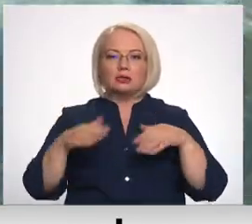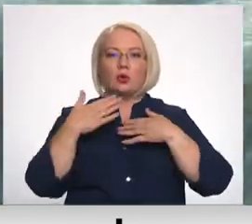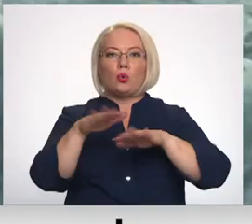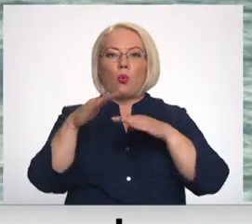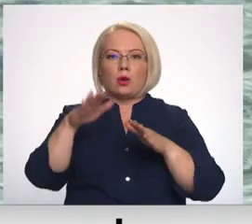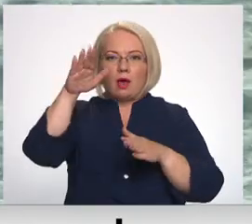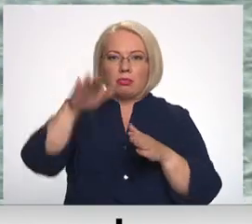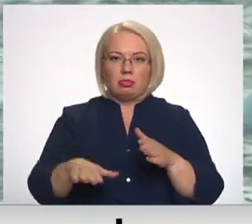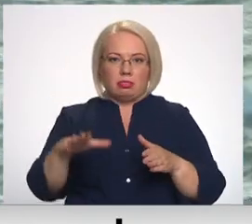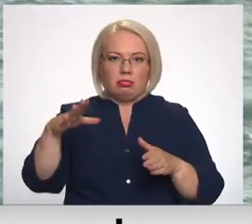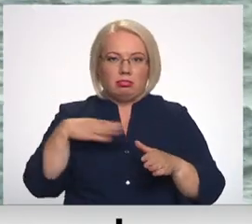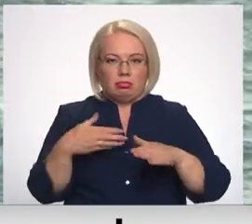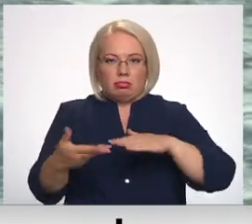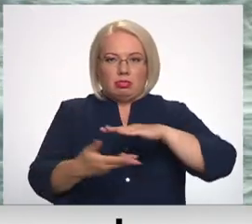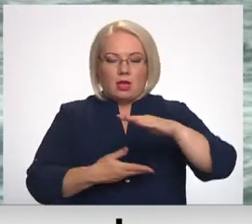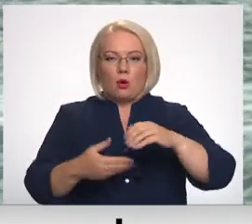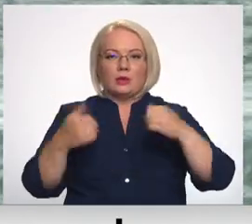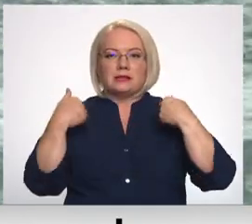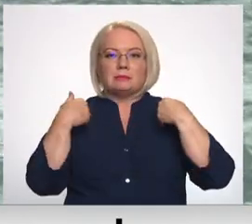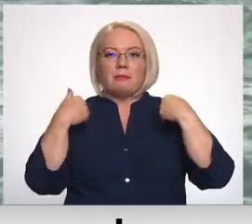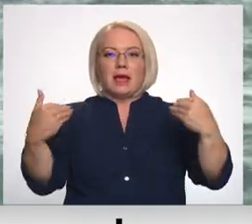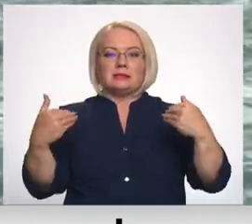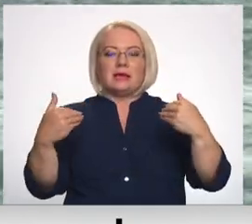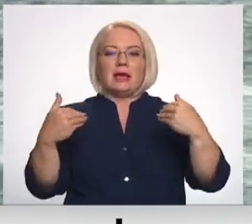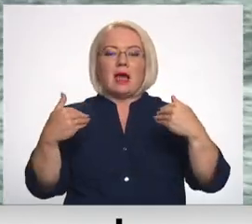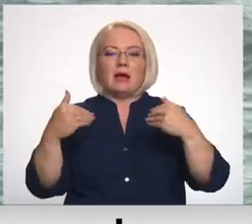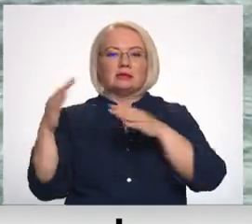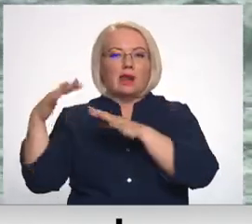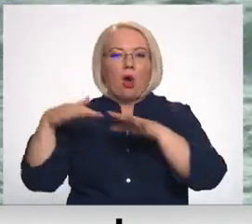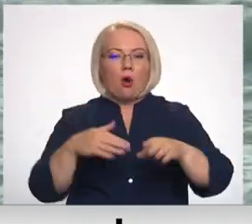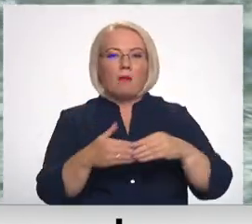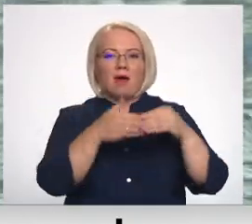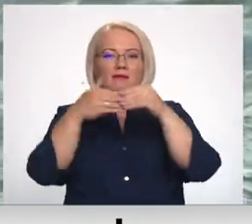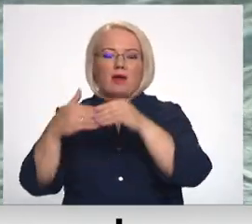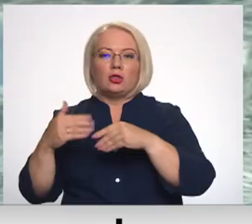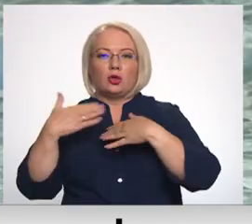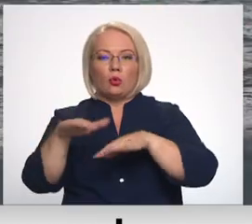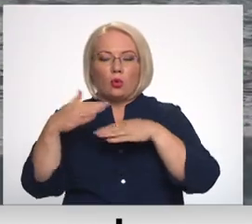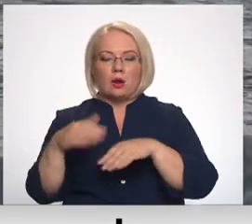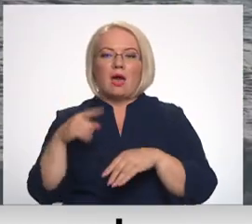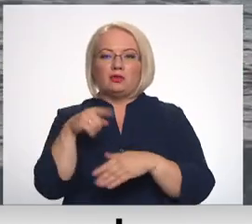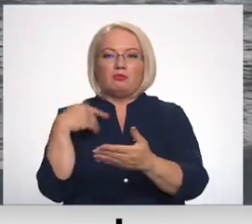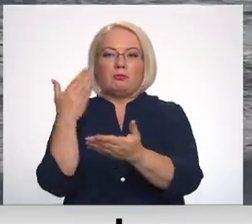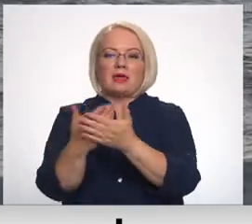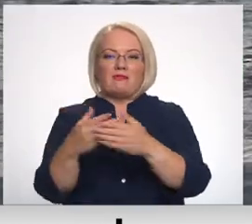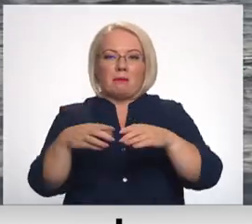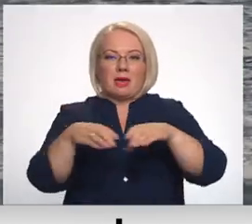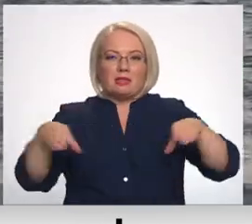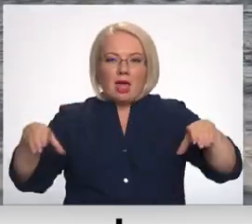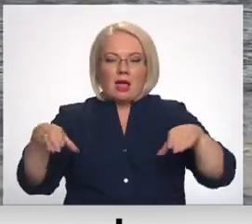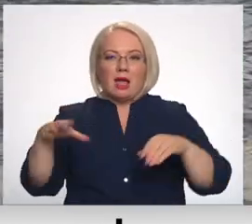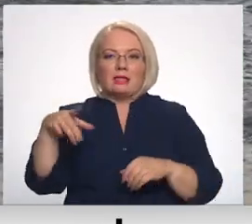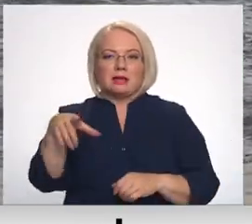dibenu, un spēcīgas trauma viņas gar mola un esat klātā jūrā. Marka piedāvājums turēties pie viņas sērfa dēļ nāca zgan rīz vai